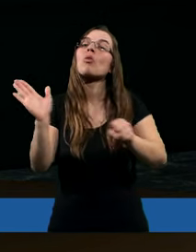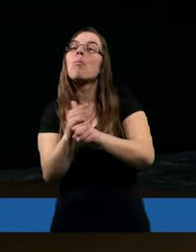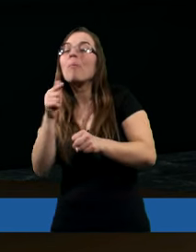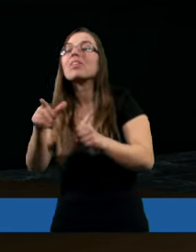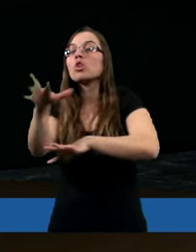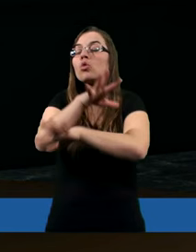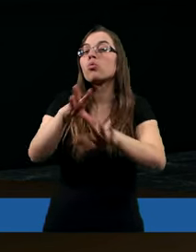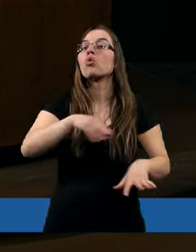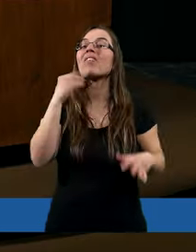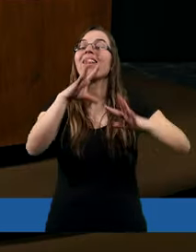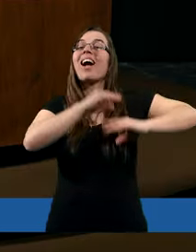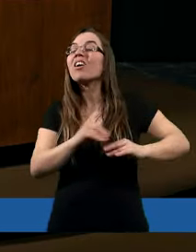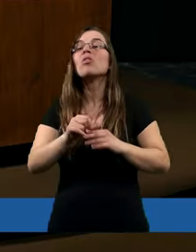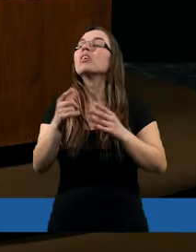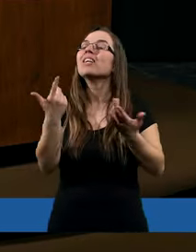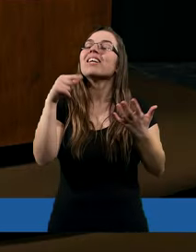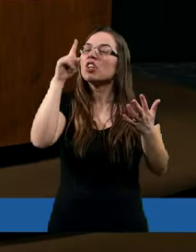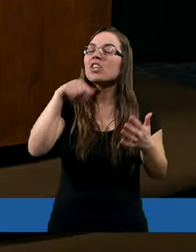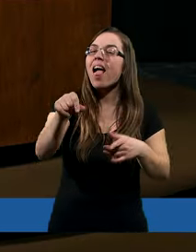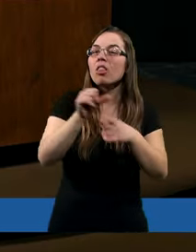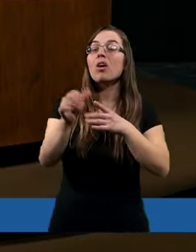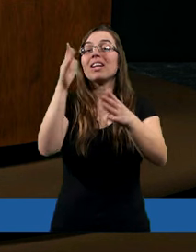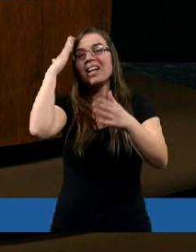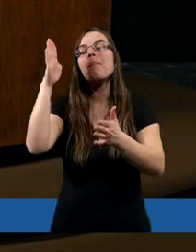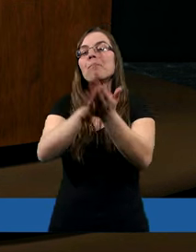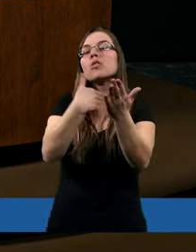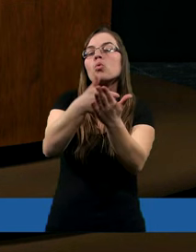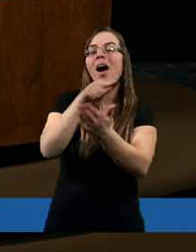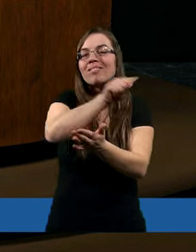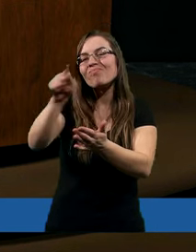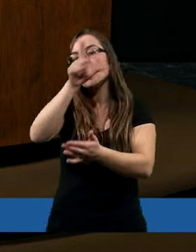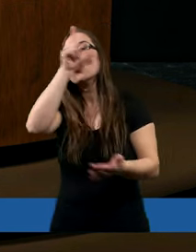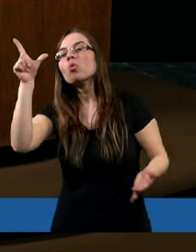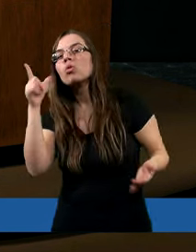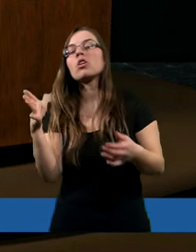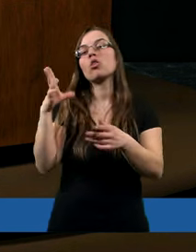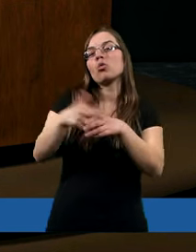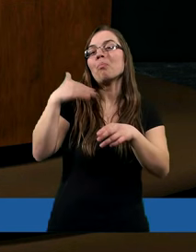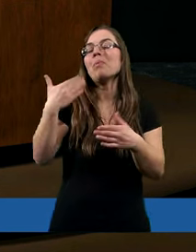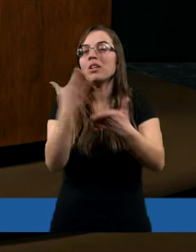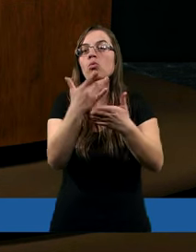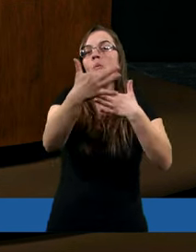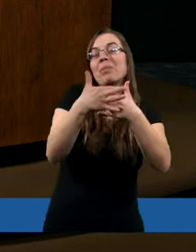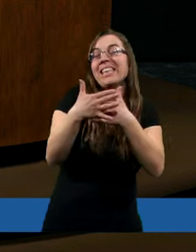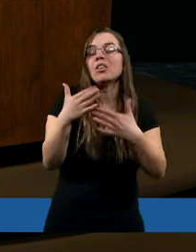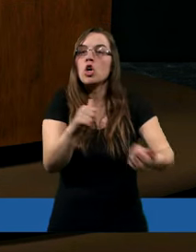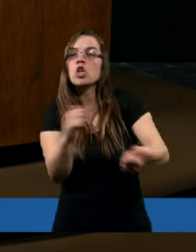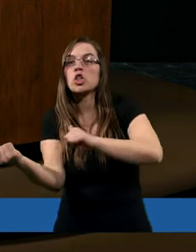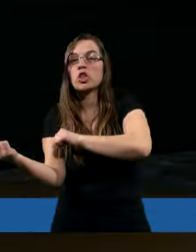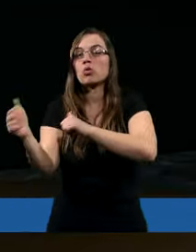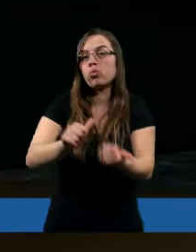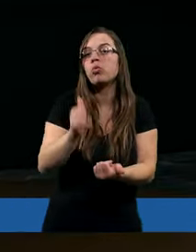wszystko gdzieś ten Duch Święty jest gaszony potem i znam przykłady takich ludzi, którzy byli już bliscy chrztu